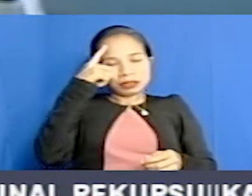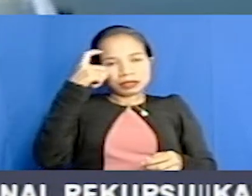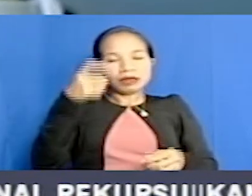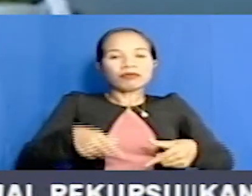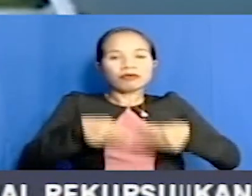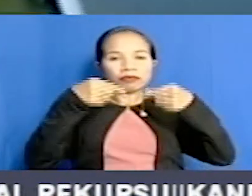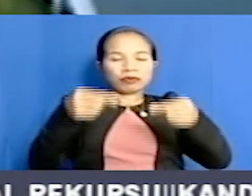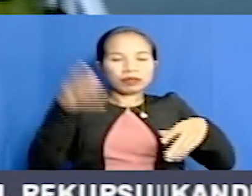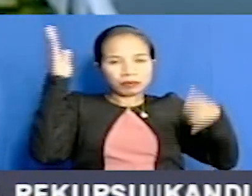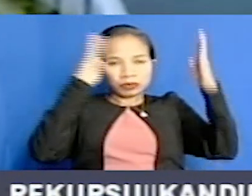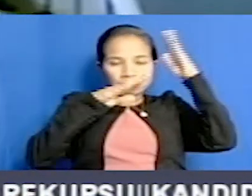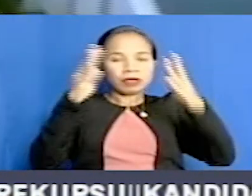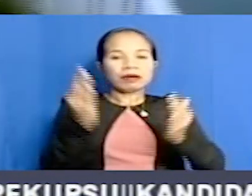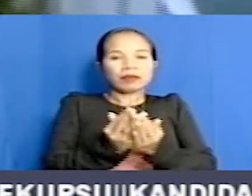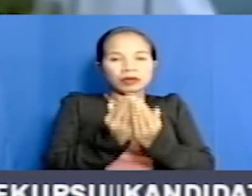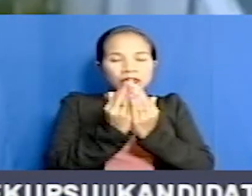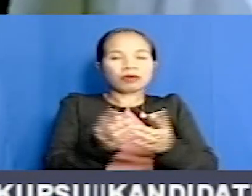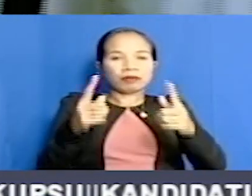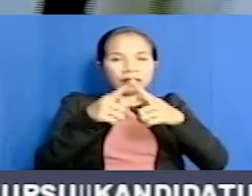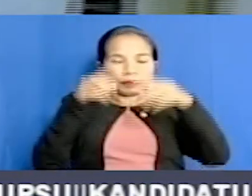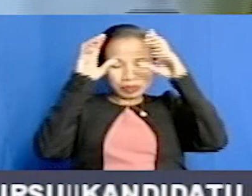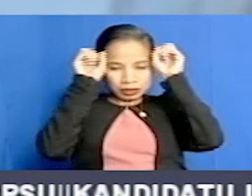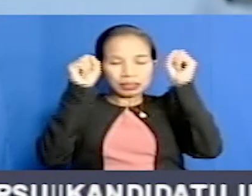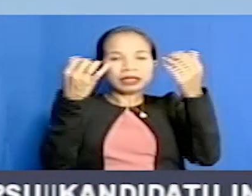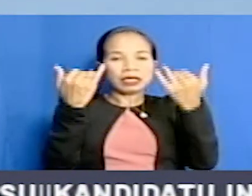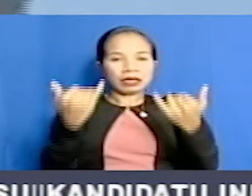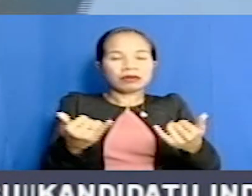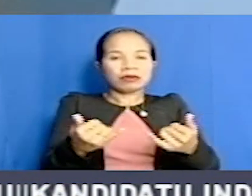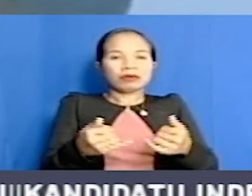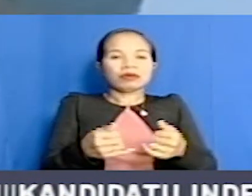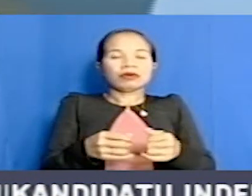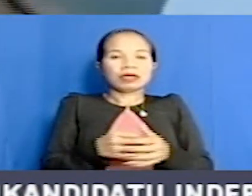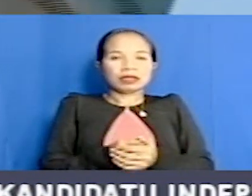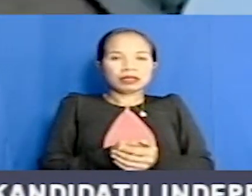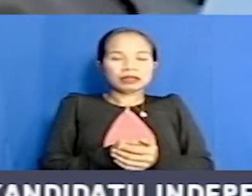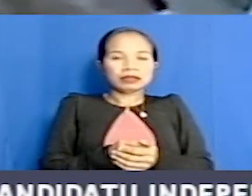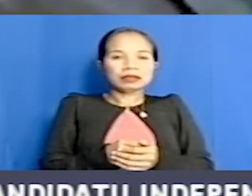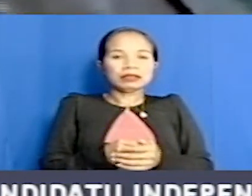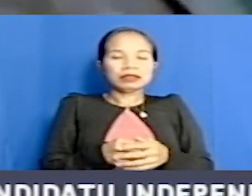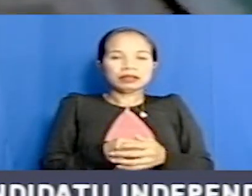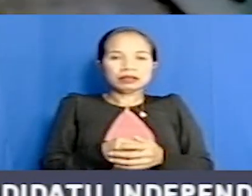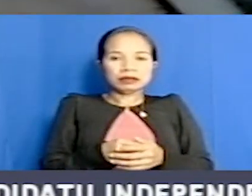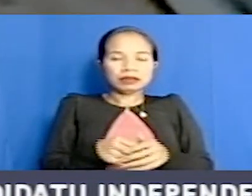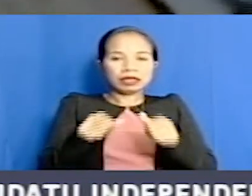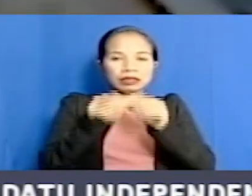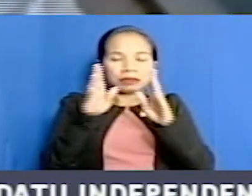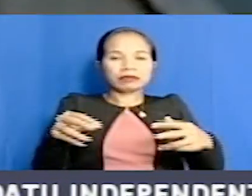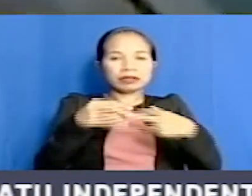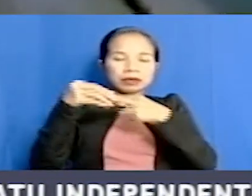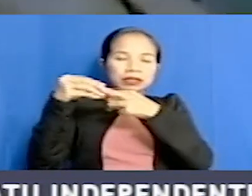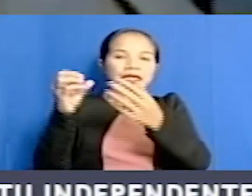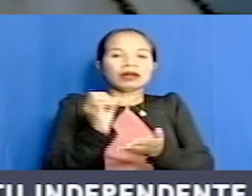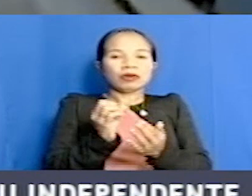entrega ono problema rohaksolok ba'presidenti atual, Reziun Administrativa Espesial, Uaiku Siambeno,